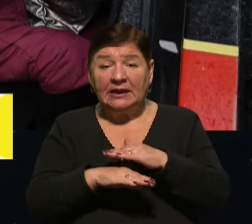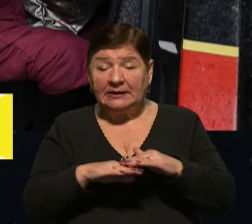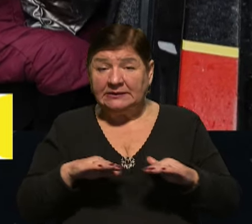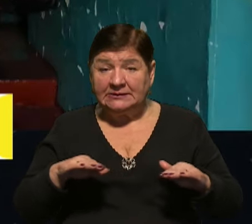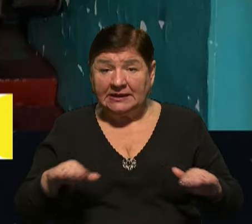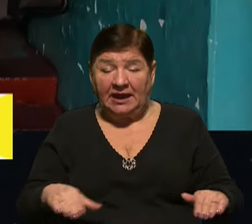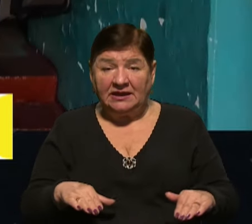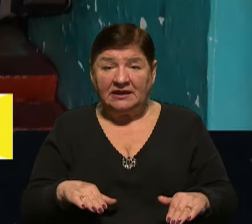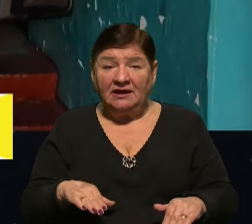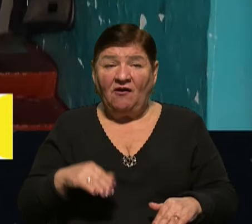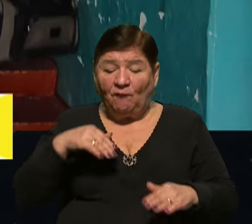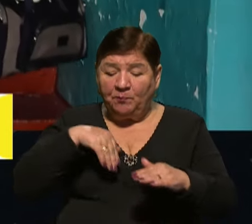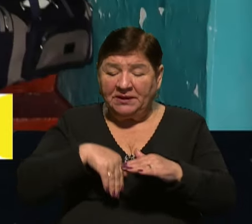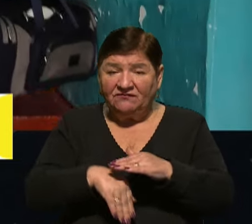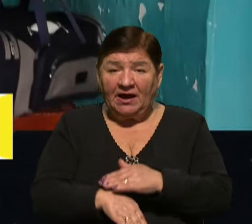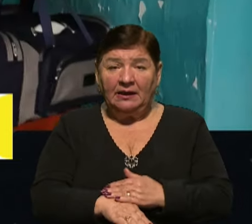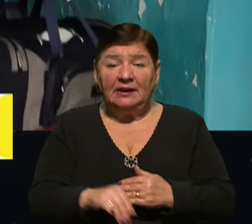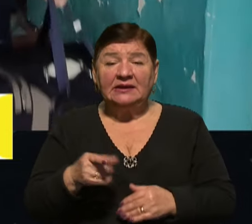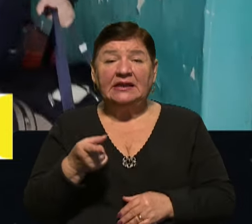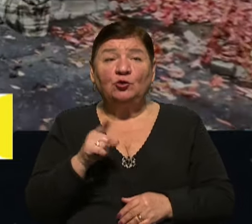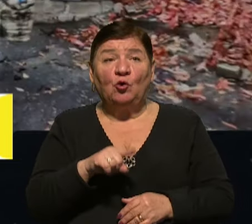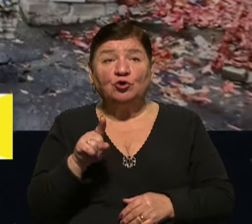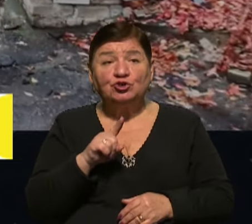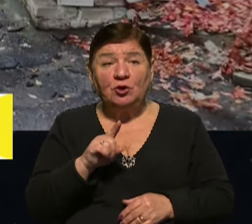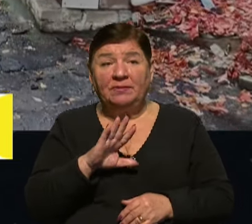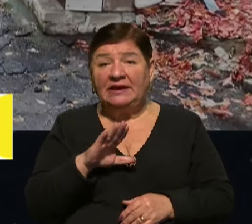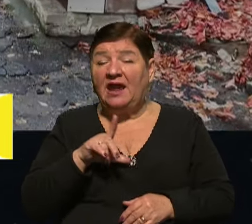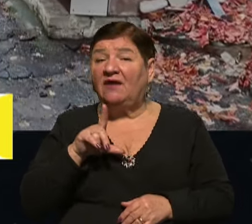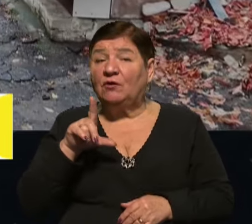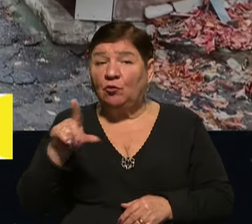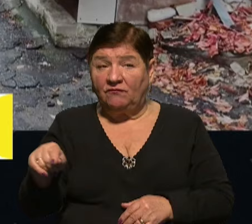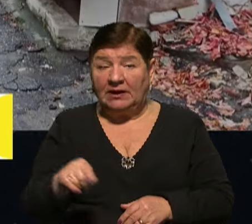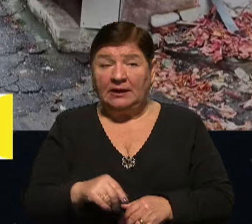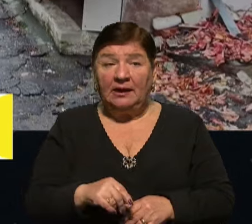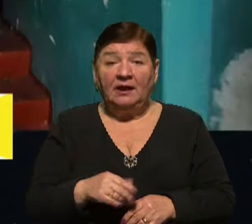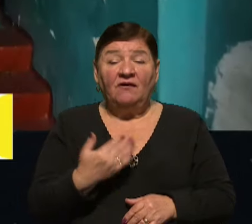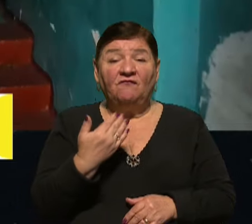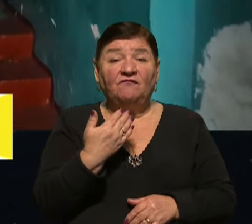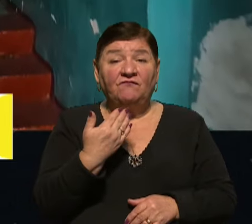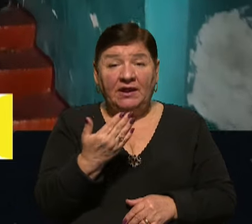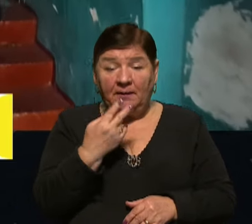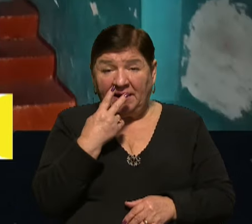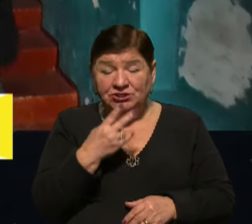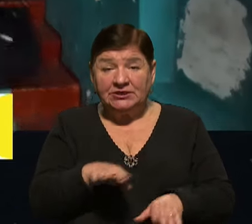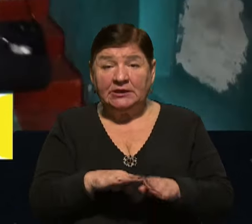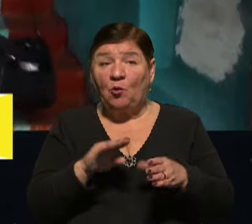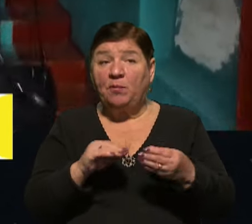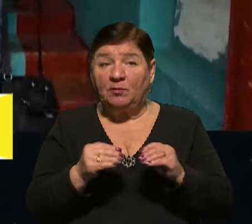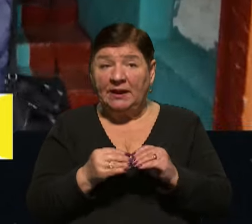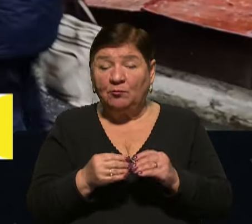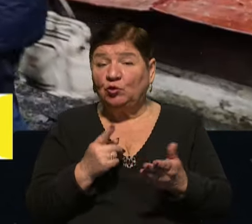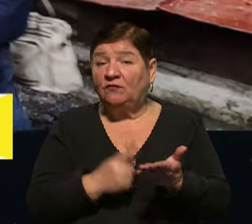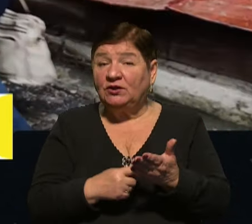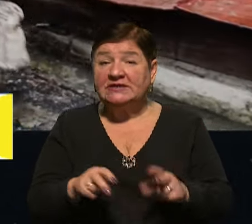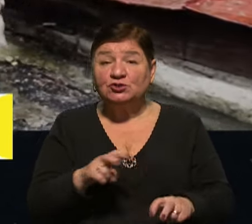в погребах, в підвалах, для того, щоб їх не евакуювали. Чи бачите таку проблему про те, що дійсно доводиться